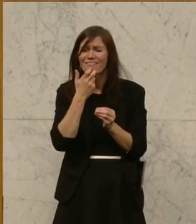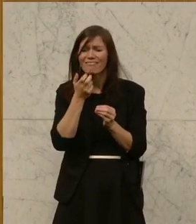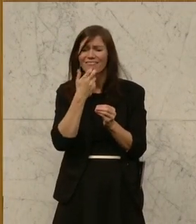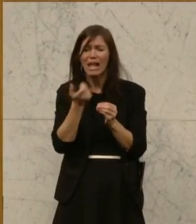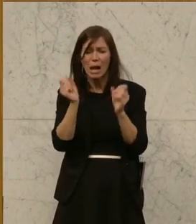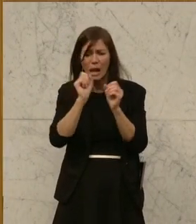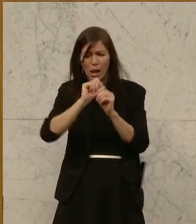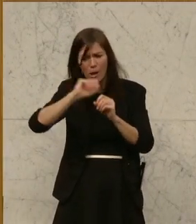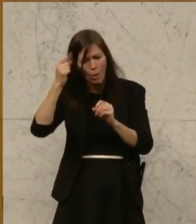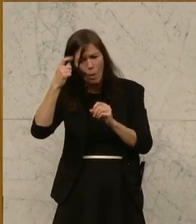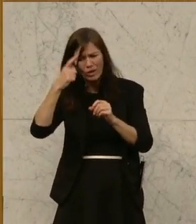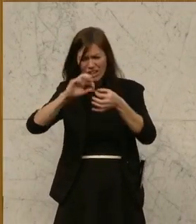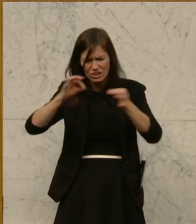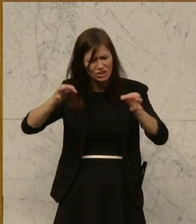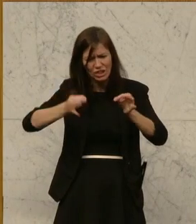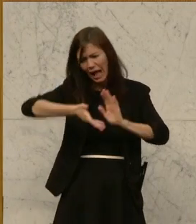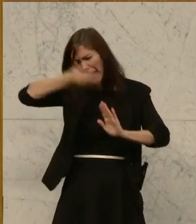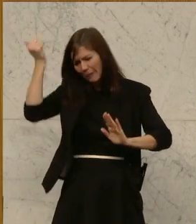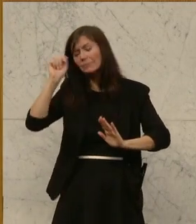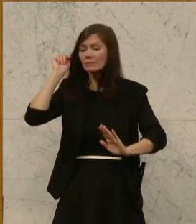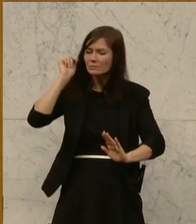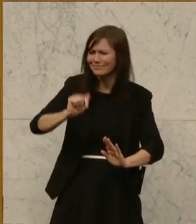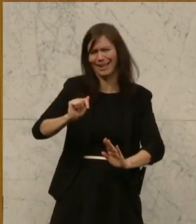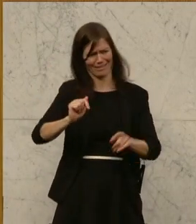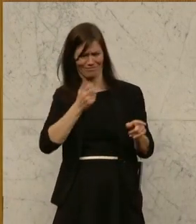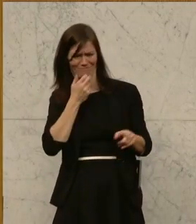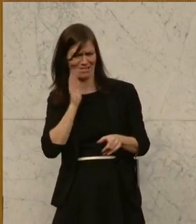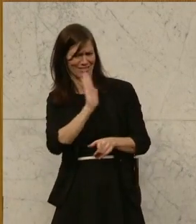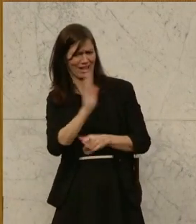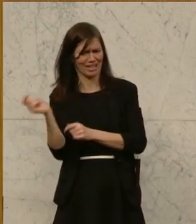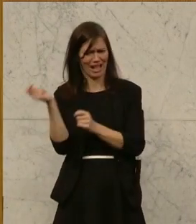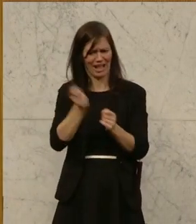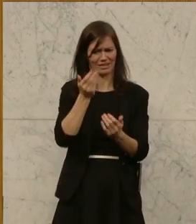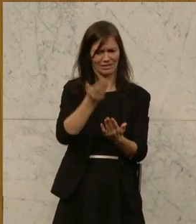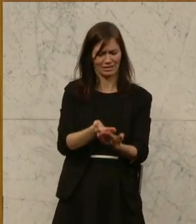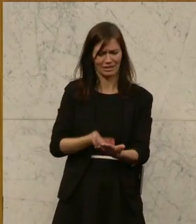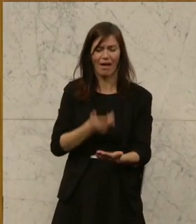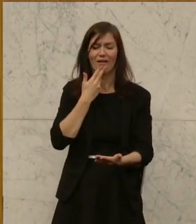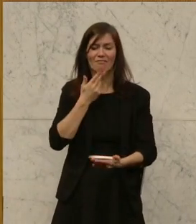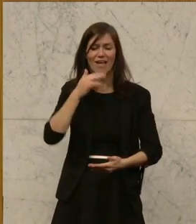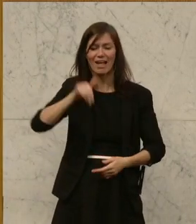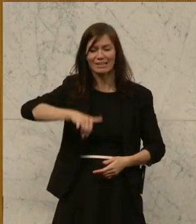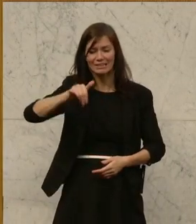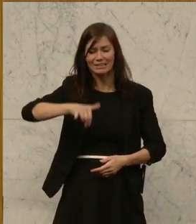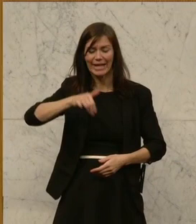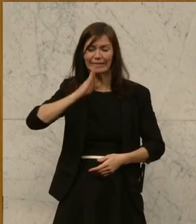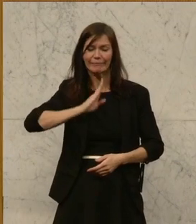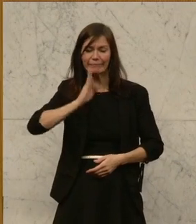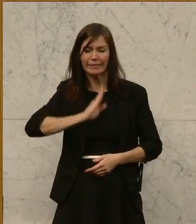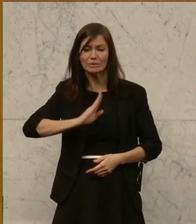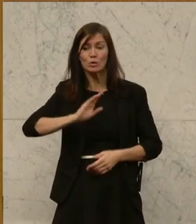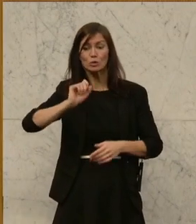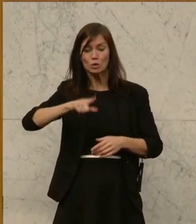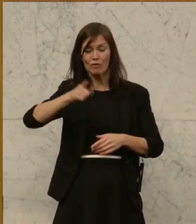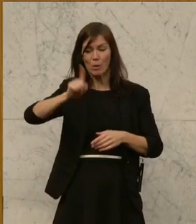Jemand, der im Jänner in Pension geht, dessen Pension ist zwölf Monate lang der Inflation unterlegen.